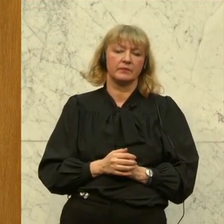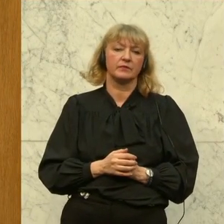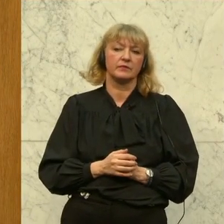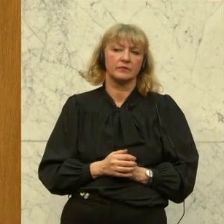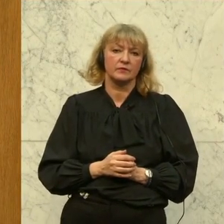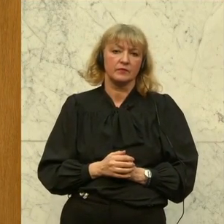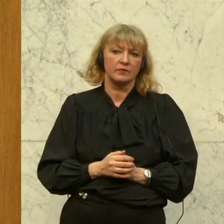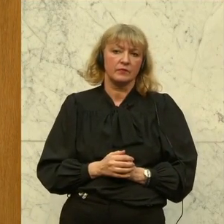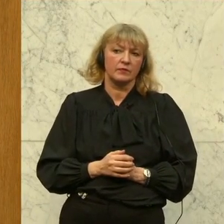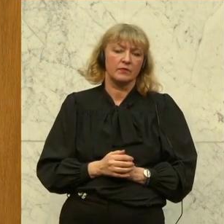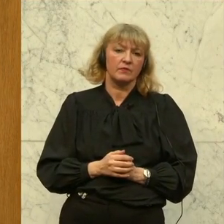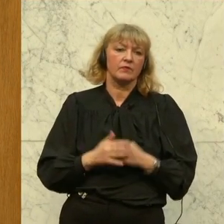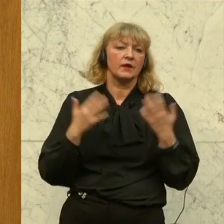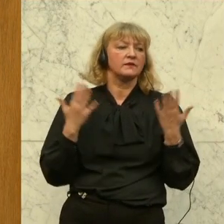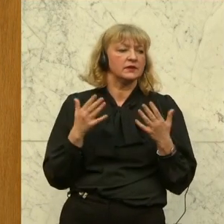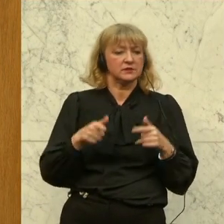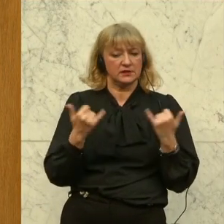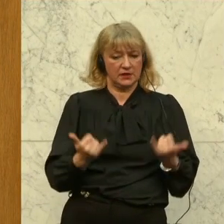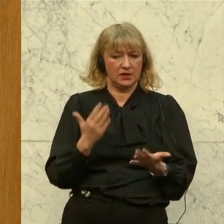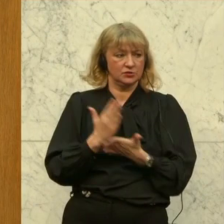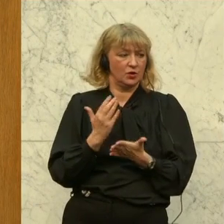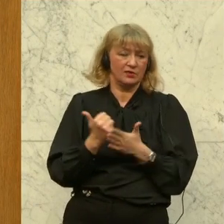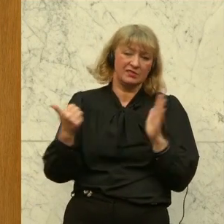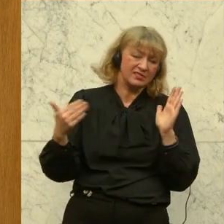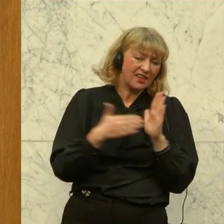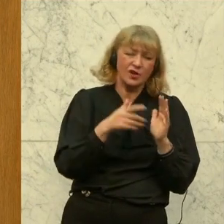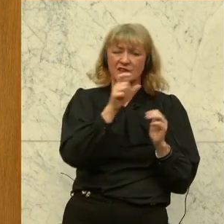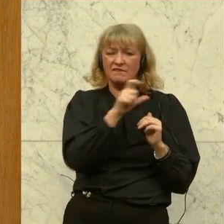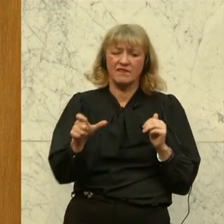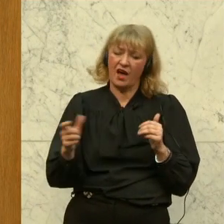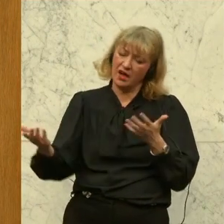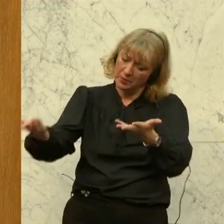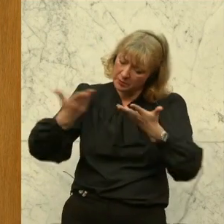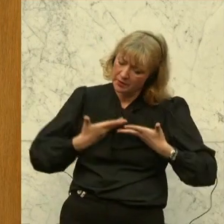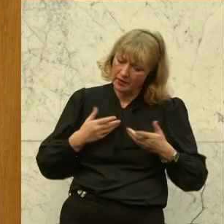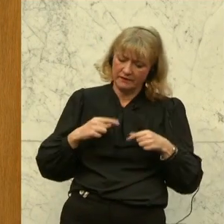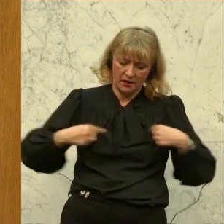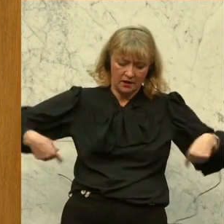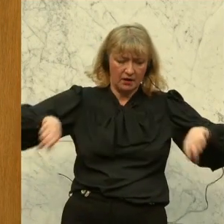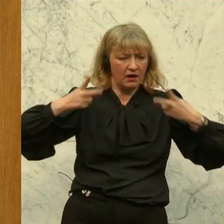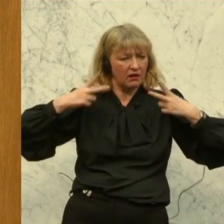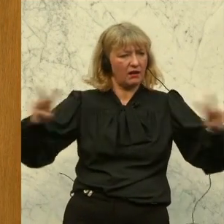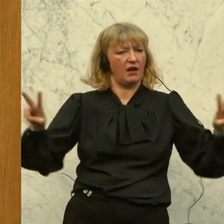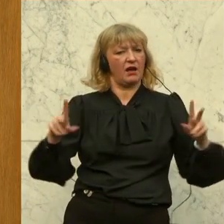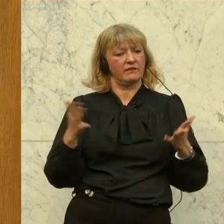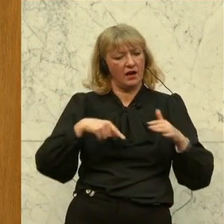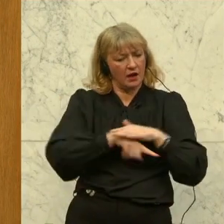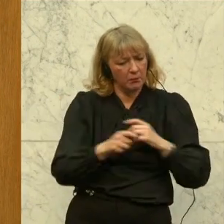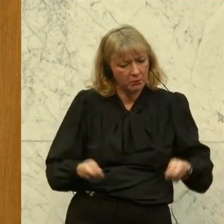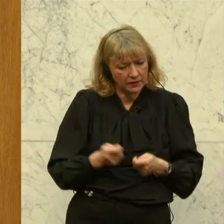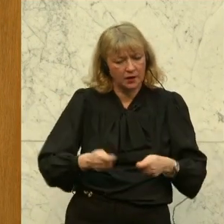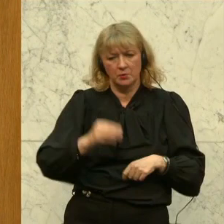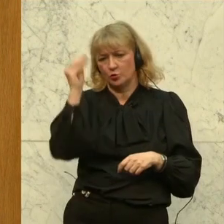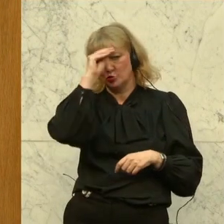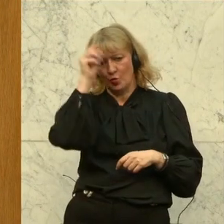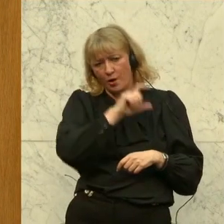dass Sie uns schon jetzt tausendfach bereichert haben. In Betrieben, in Schulklassen,